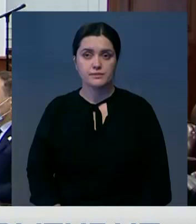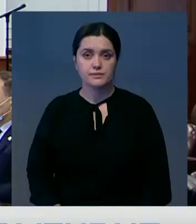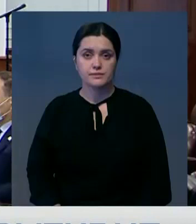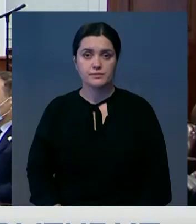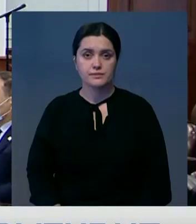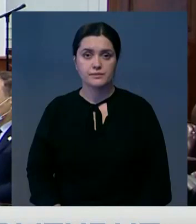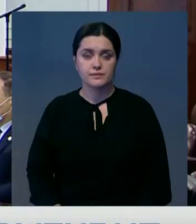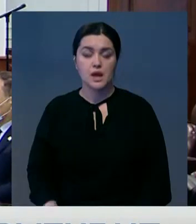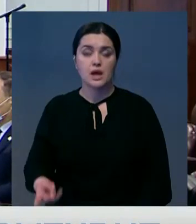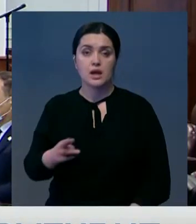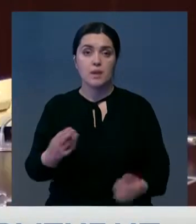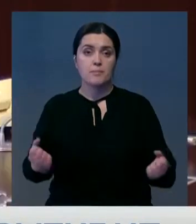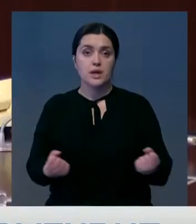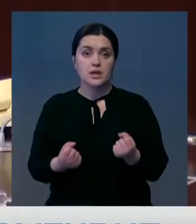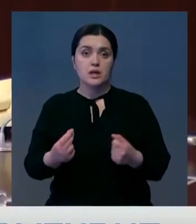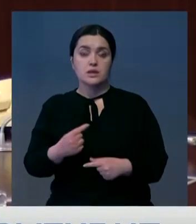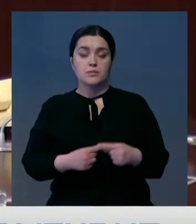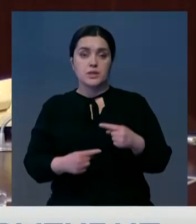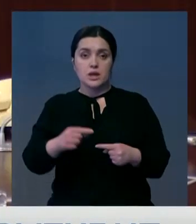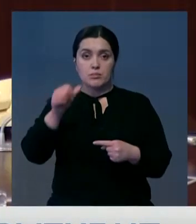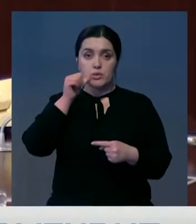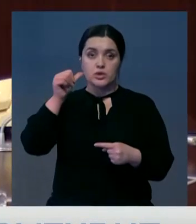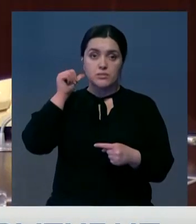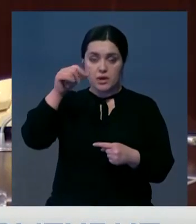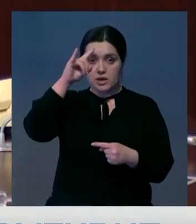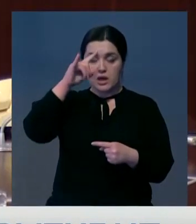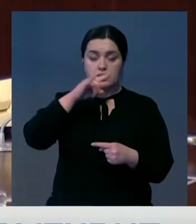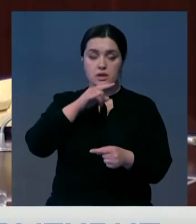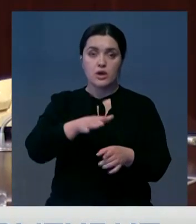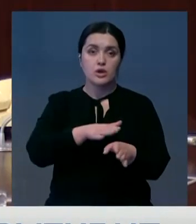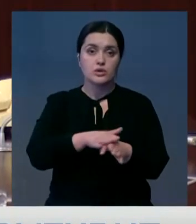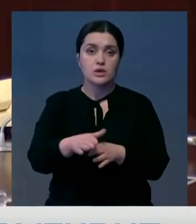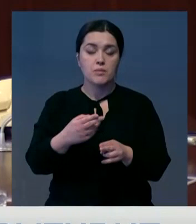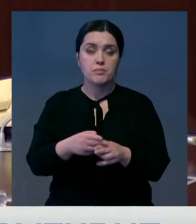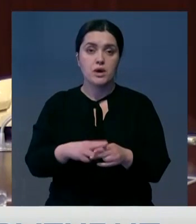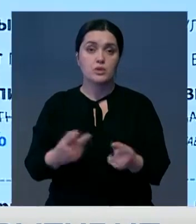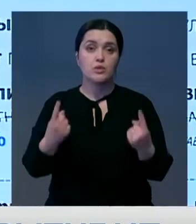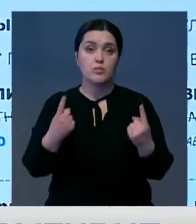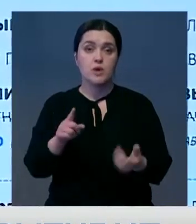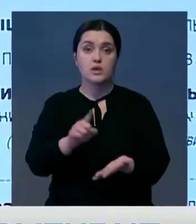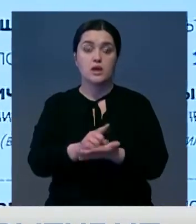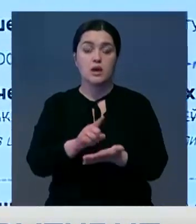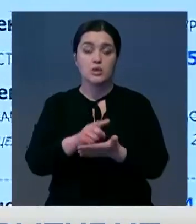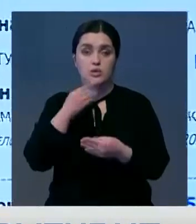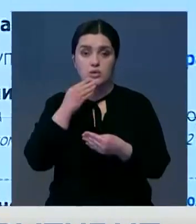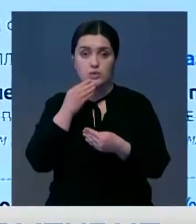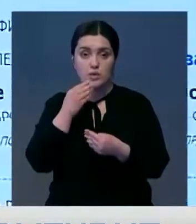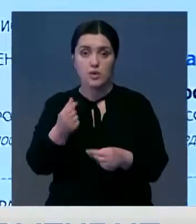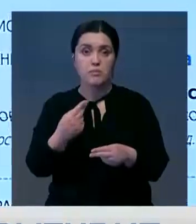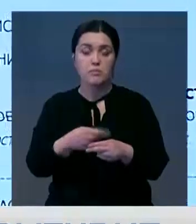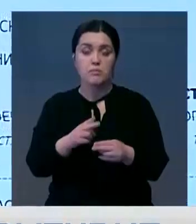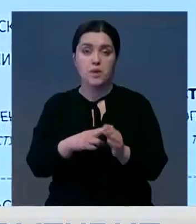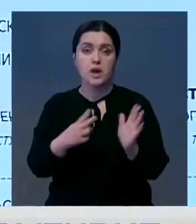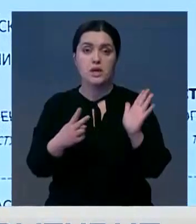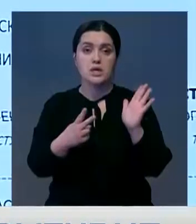Для поддержки бизнеса в прошлом году в Казахстане реализованы масштабные меры налогового стимулирования с охватом более